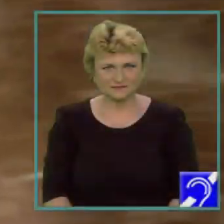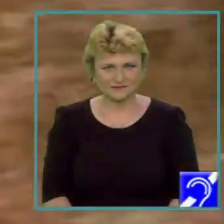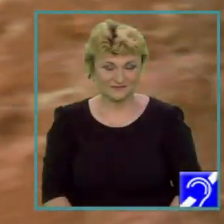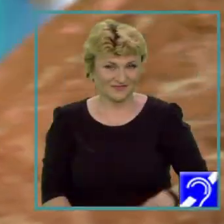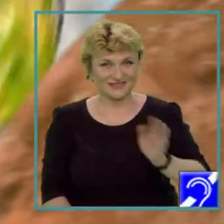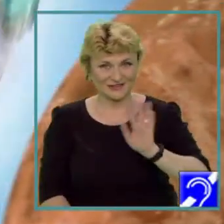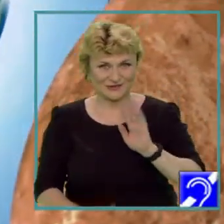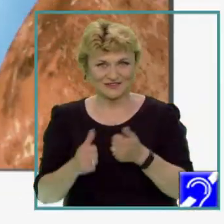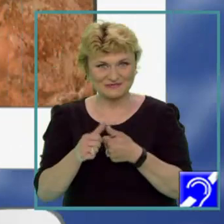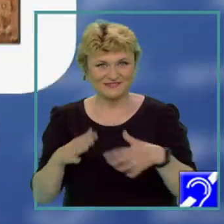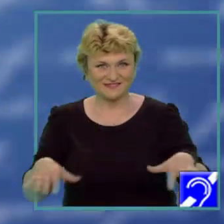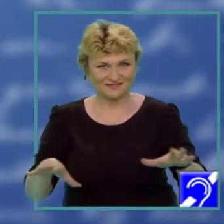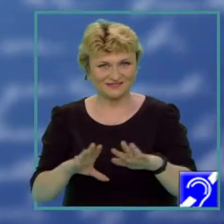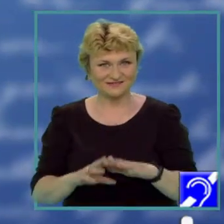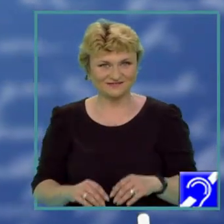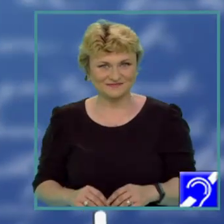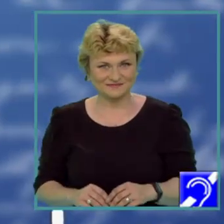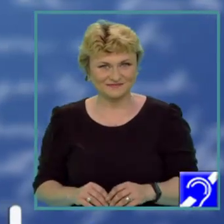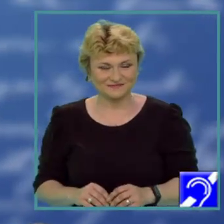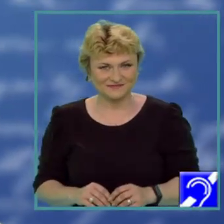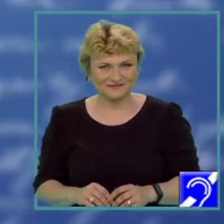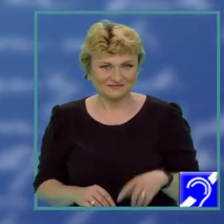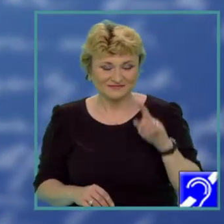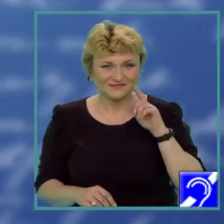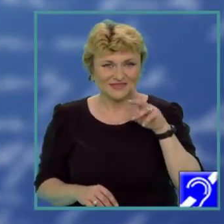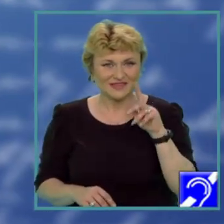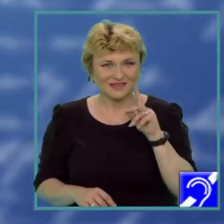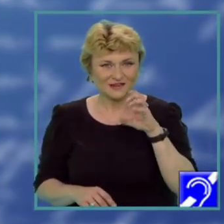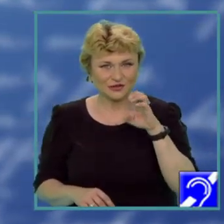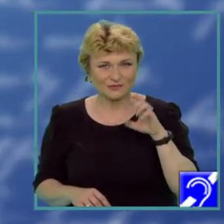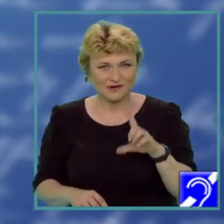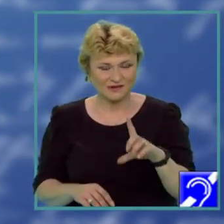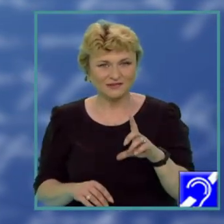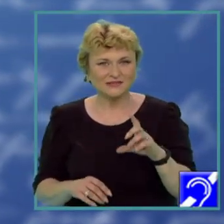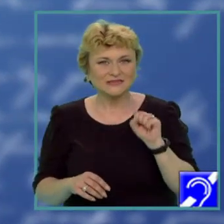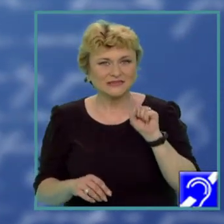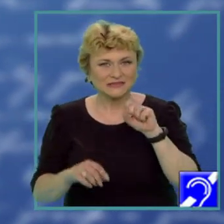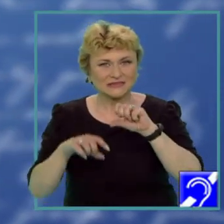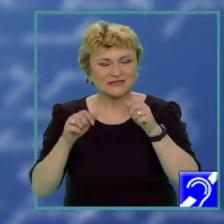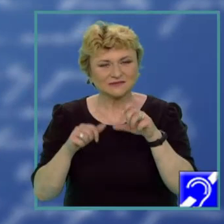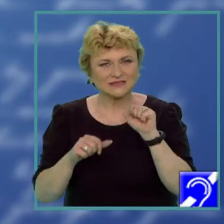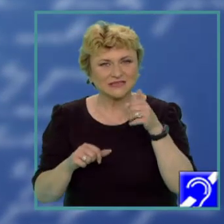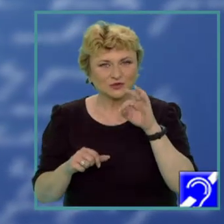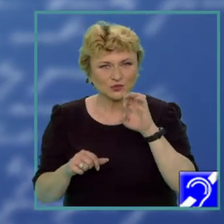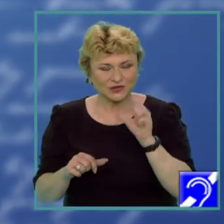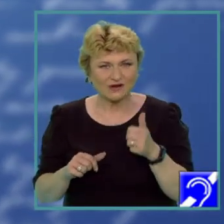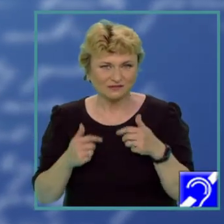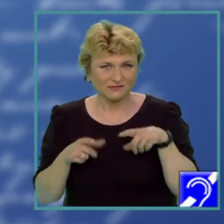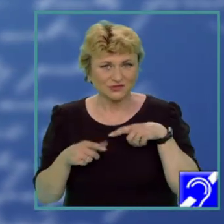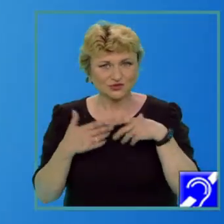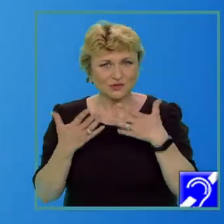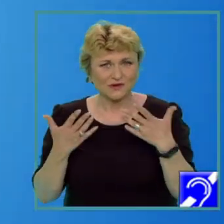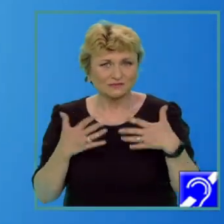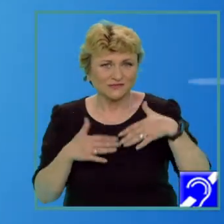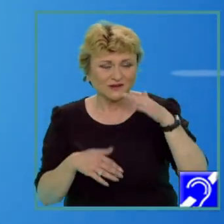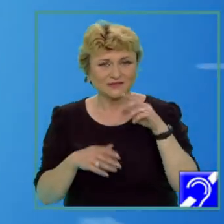Salutare, prieteni! Știați că statuia lui Decebal de la Orșova este cea mai înaltă sculptură în piatră din Europa și a doua din lume?